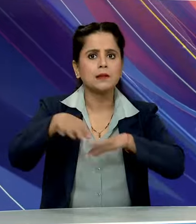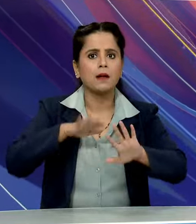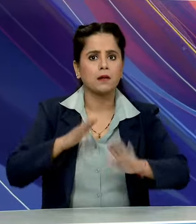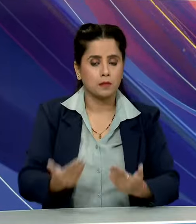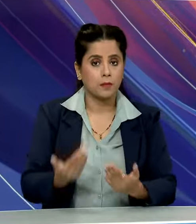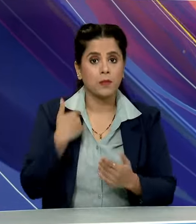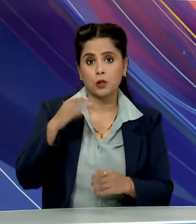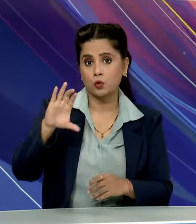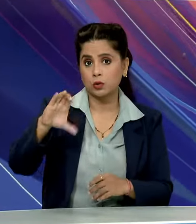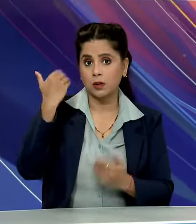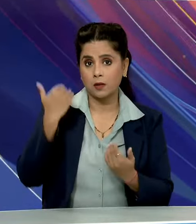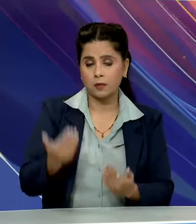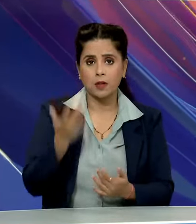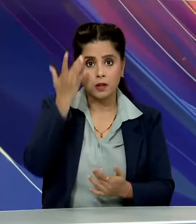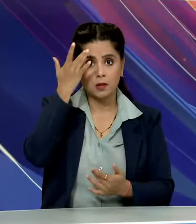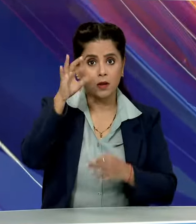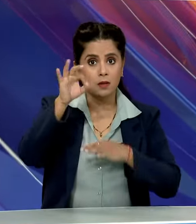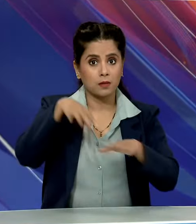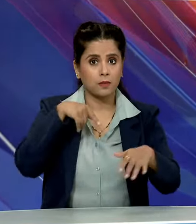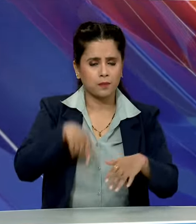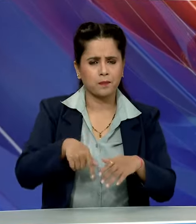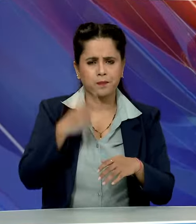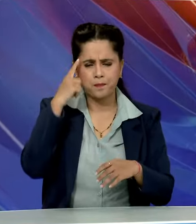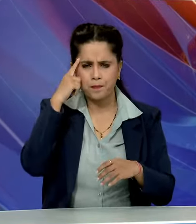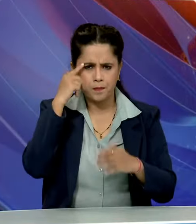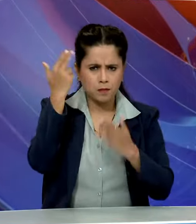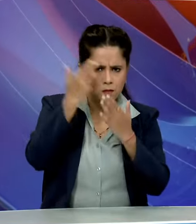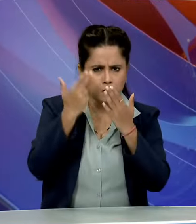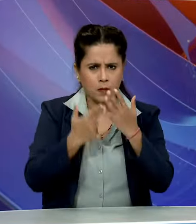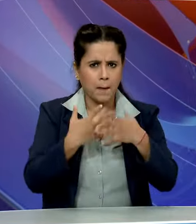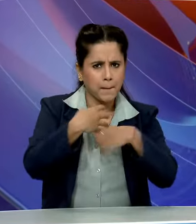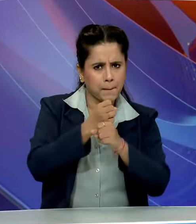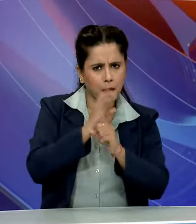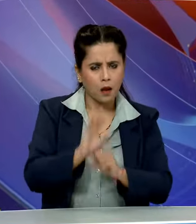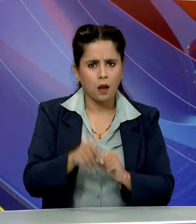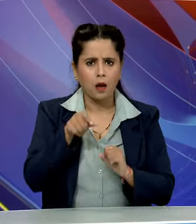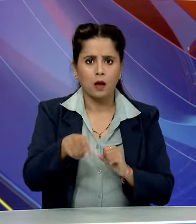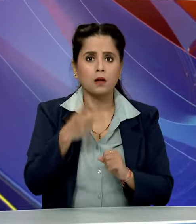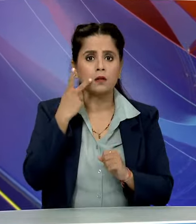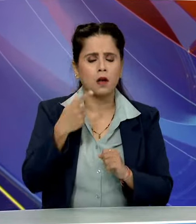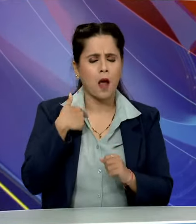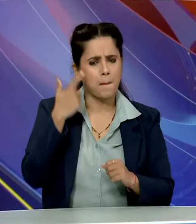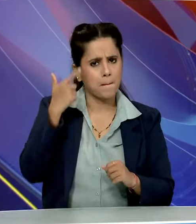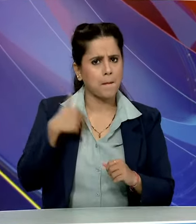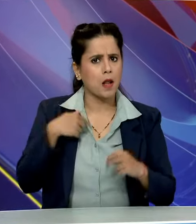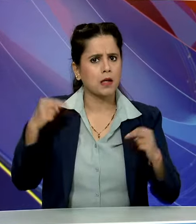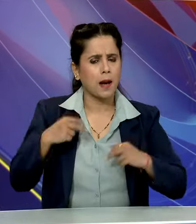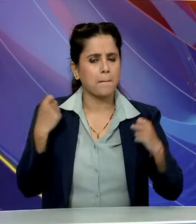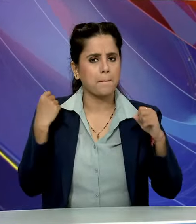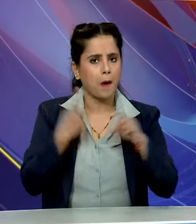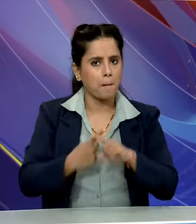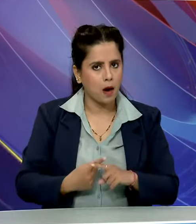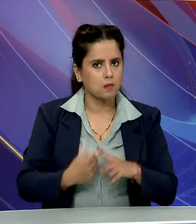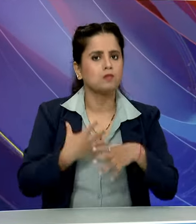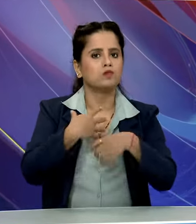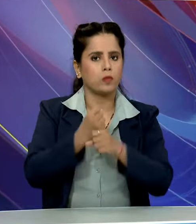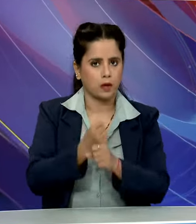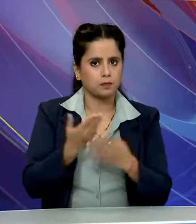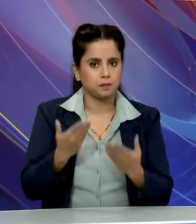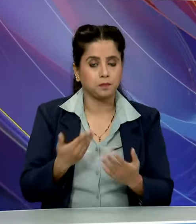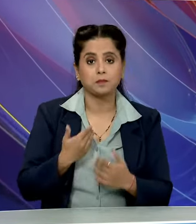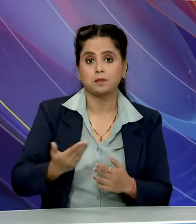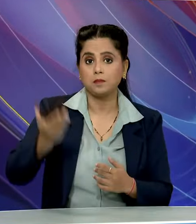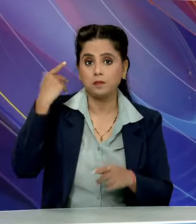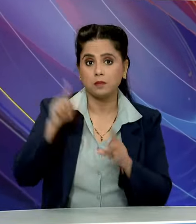जब अपने Smart City के Projects डिजाइन किये तो उन्होंने डिजाइन अपनी जरुरतों के हिसाब से किये हमें उस